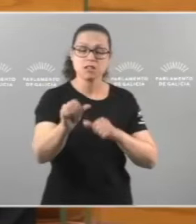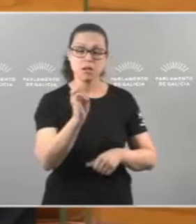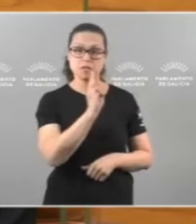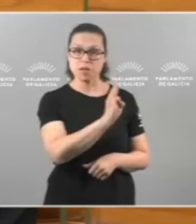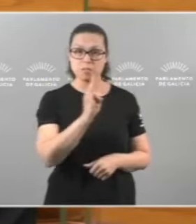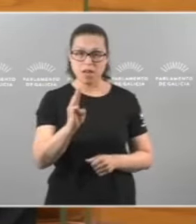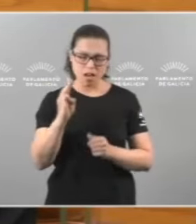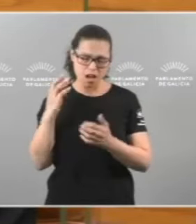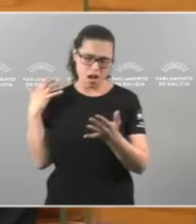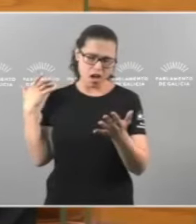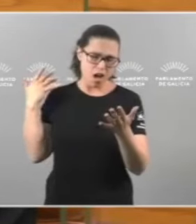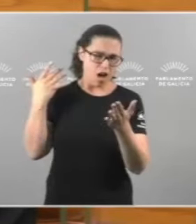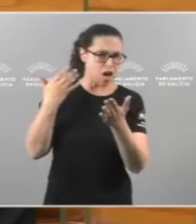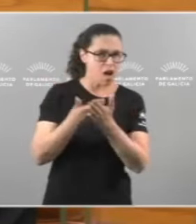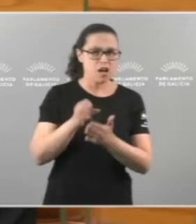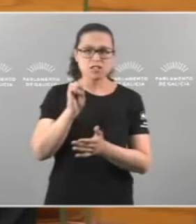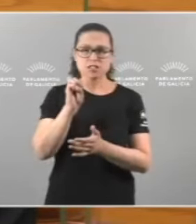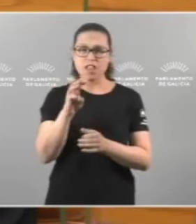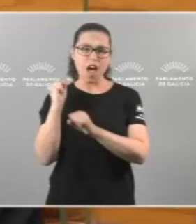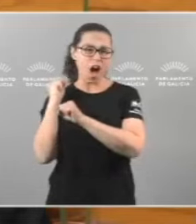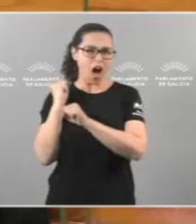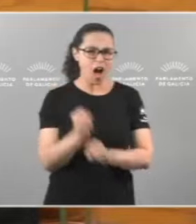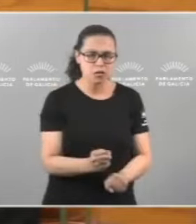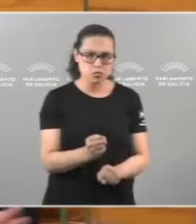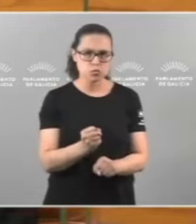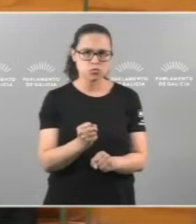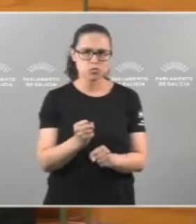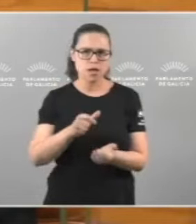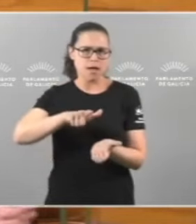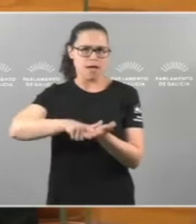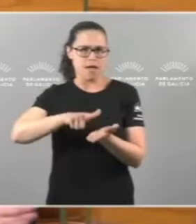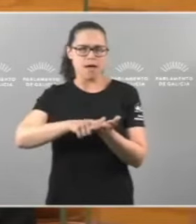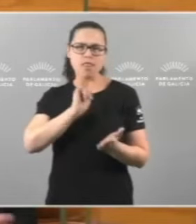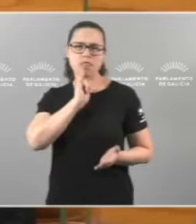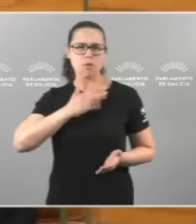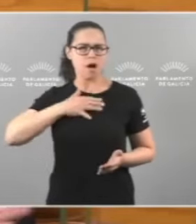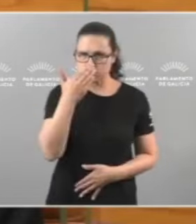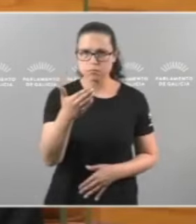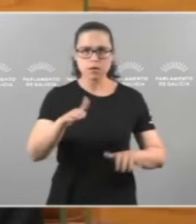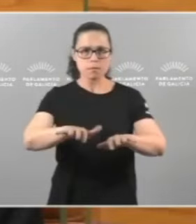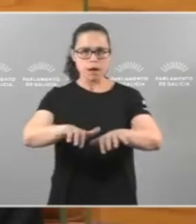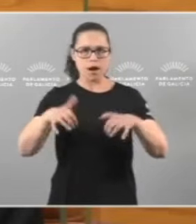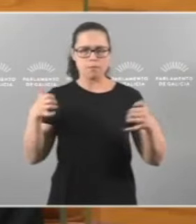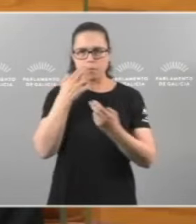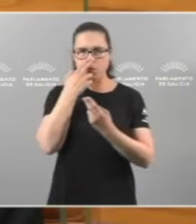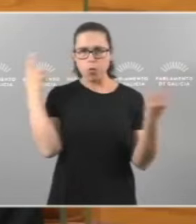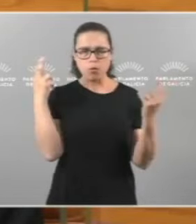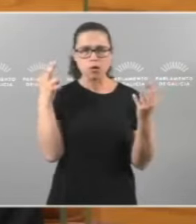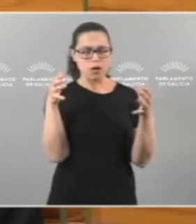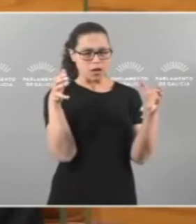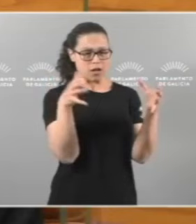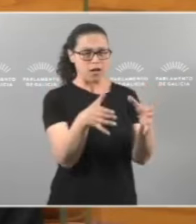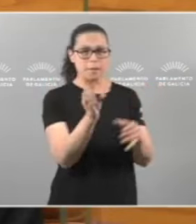13 anos atacando por terra, mar e aire o idioma galego. O Partido Popular